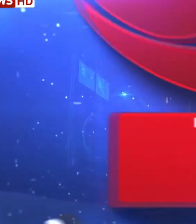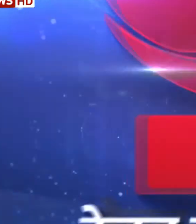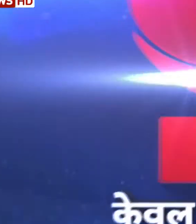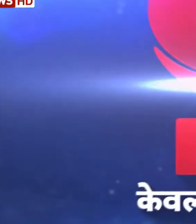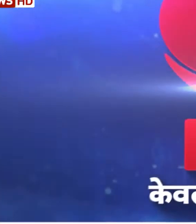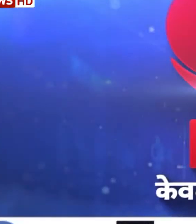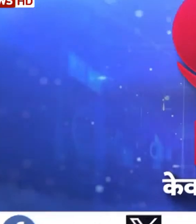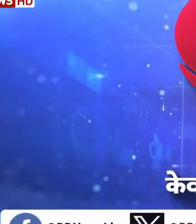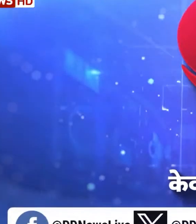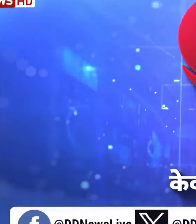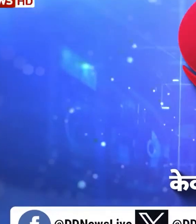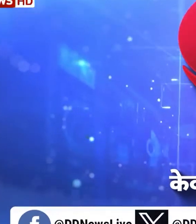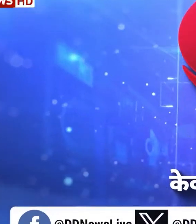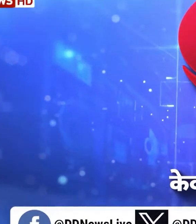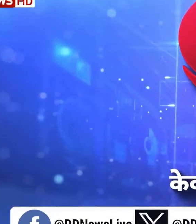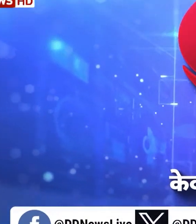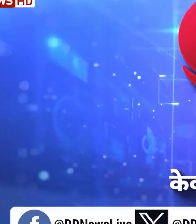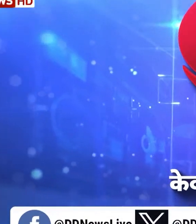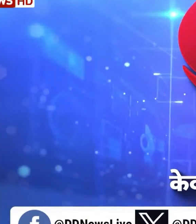डीडी न्यूस पर